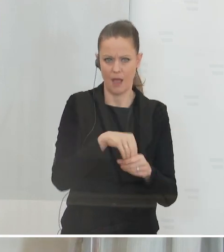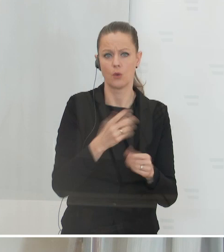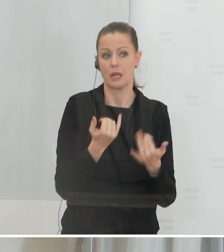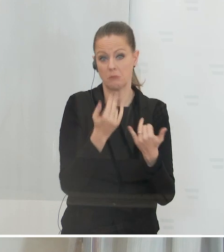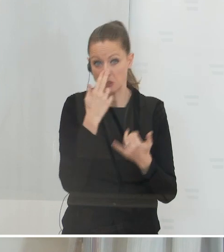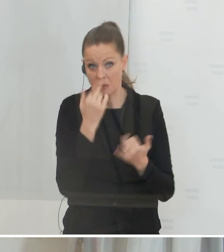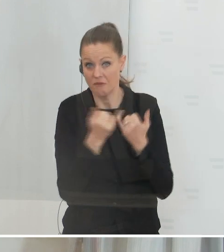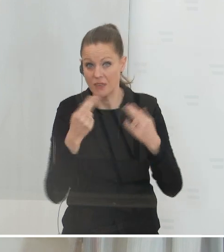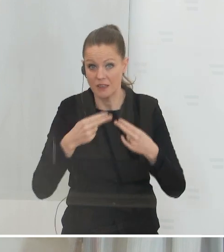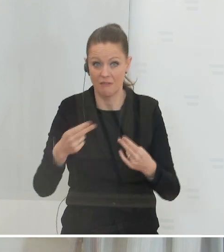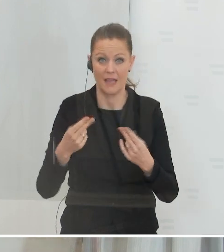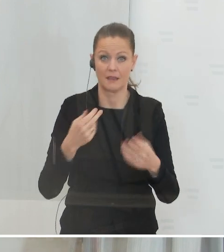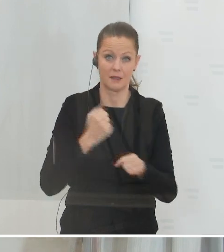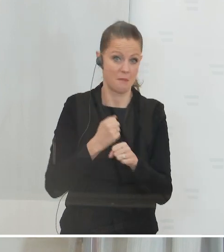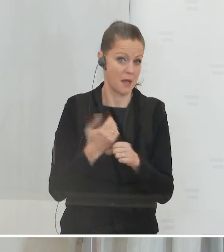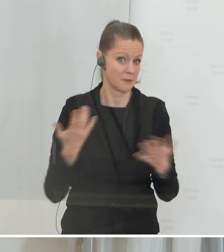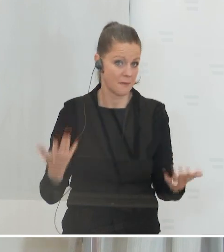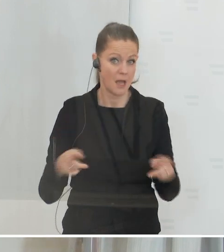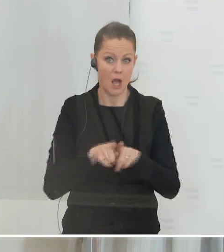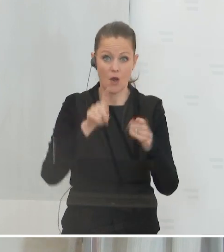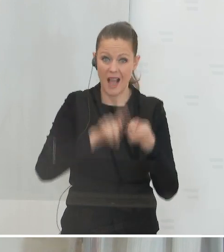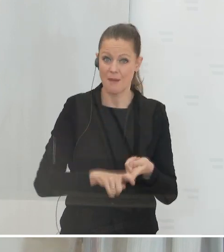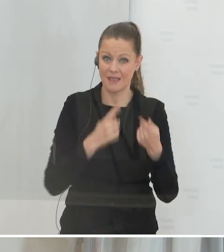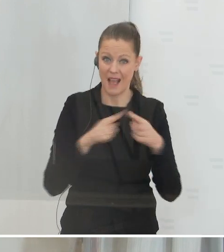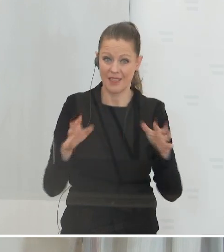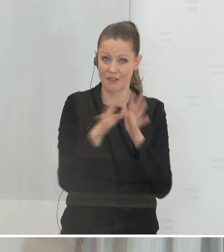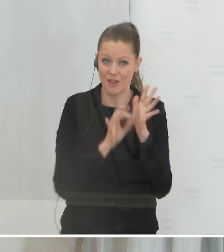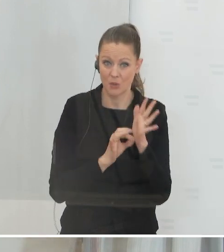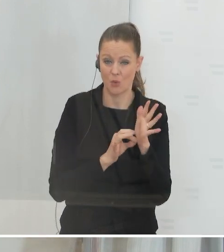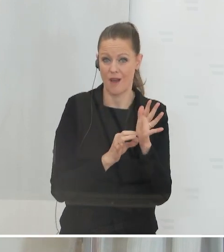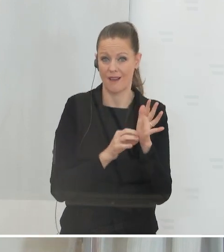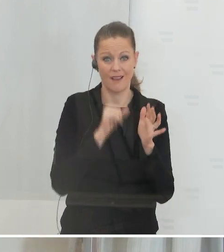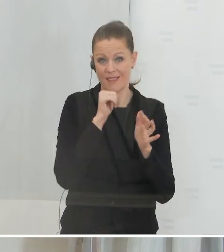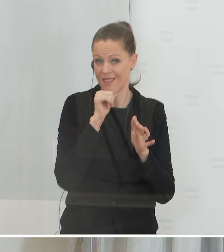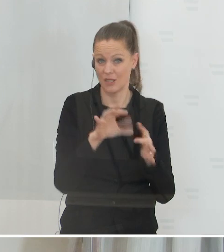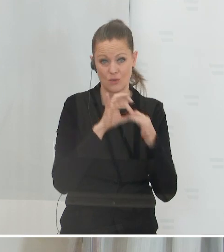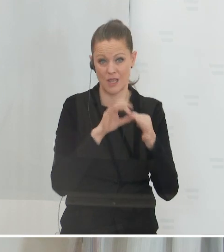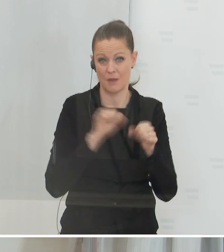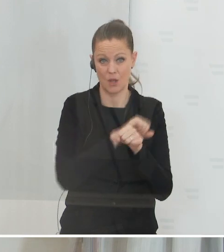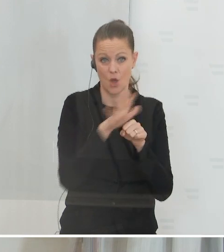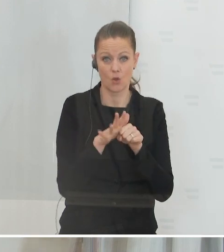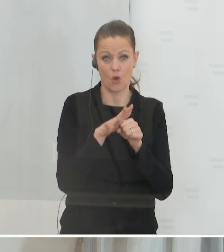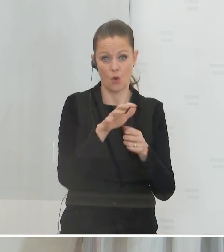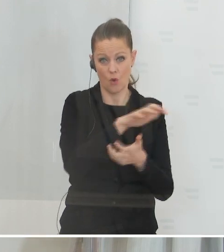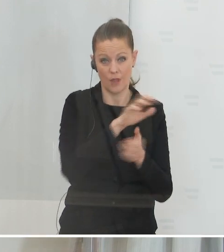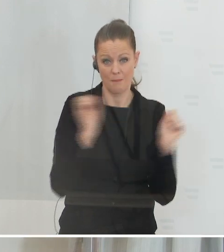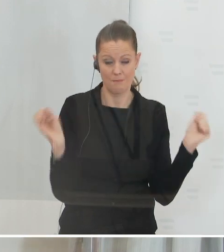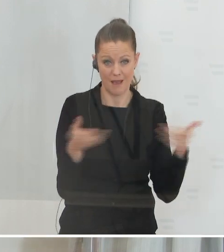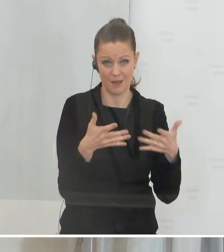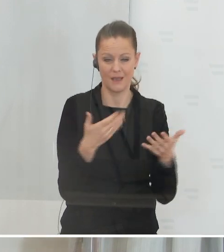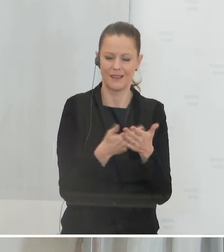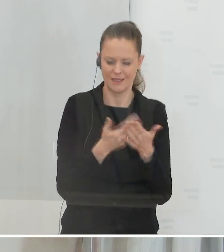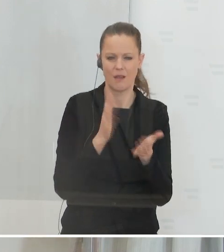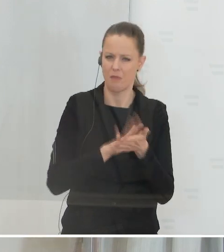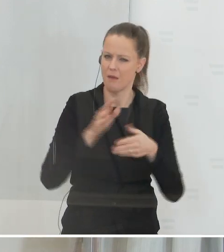weitergeführt wird. Vieles hängt nämlich jetzt auch von anderen Faktoren ab, die jetzt nicht mehr in der Corona-Pandemie verortet sind. Deshalb bleiben wir